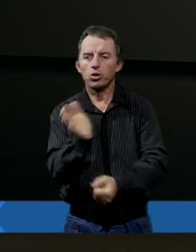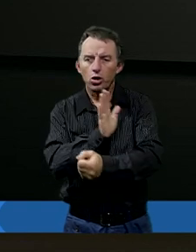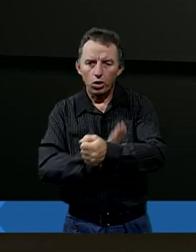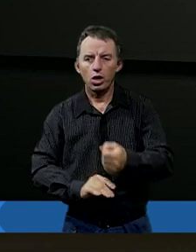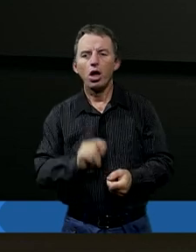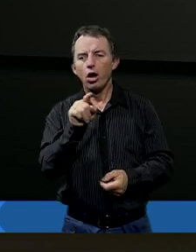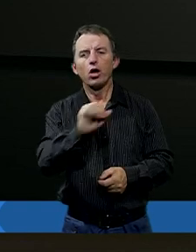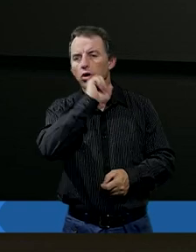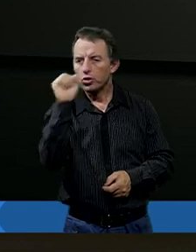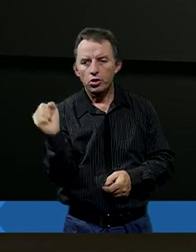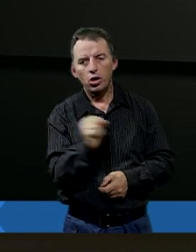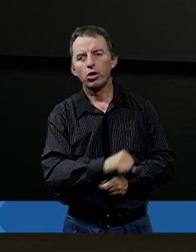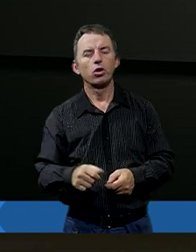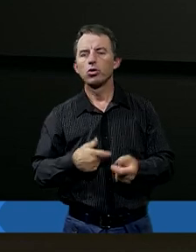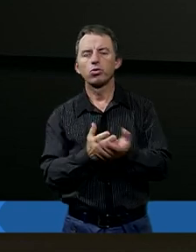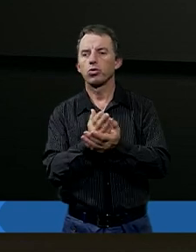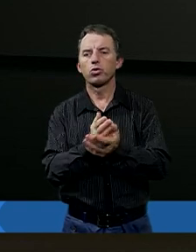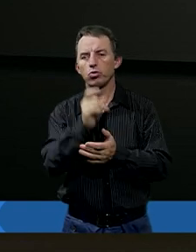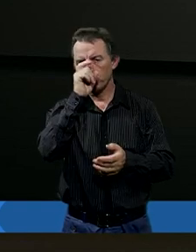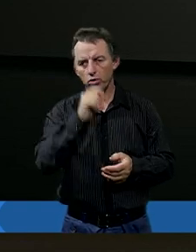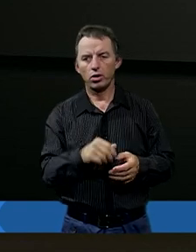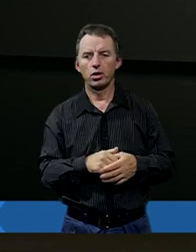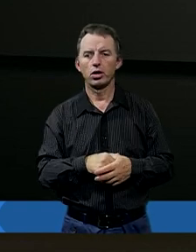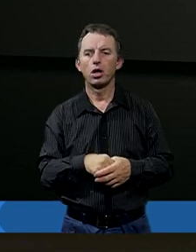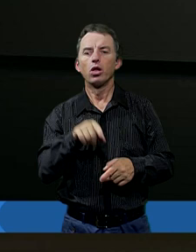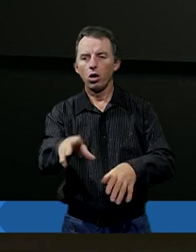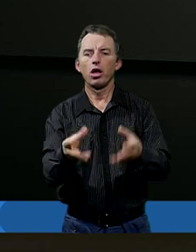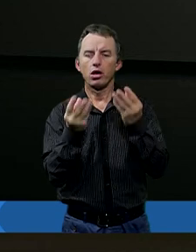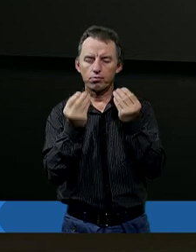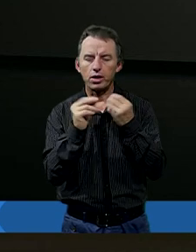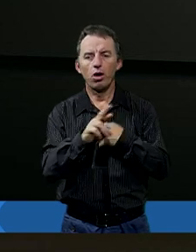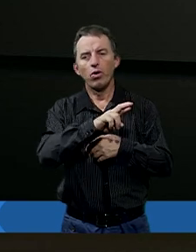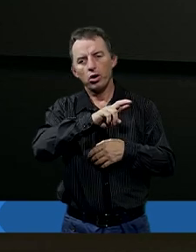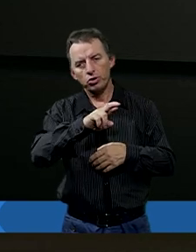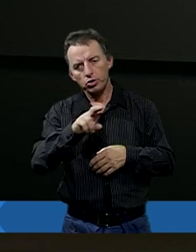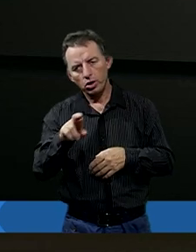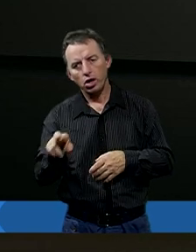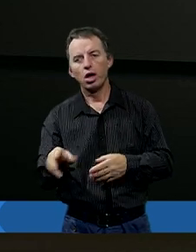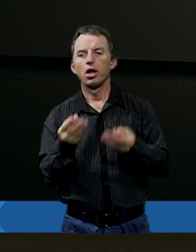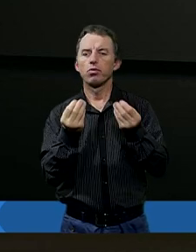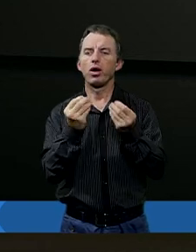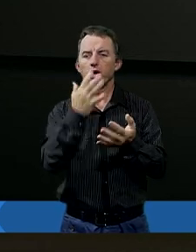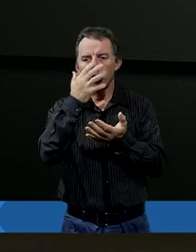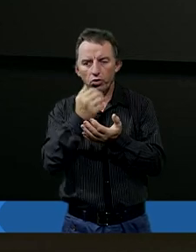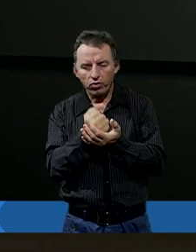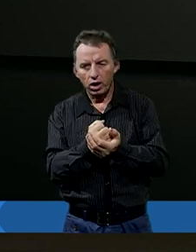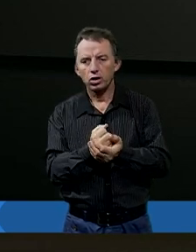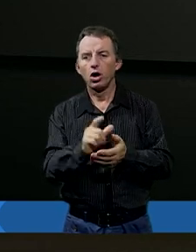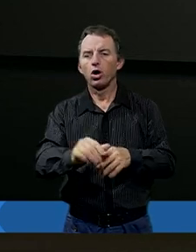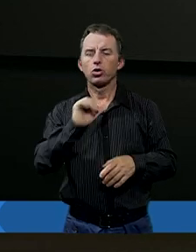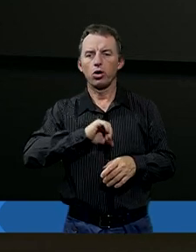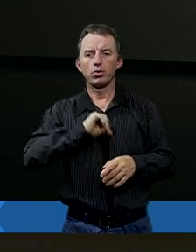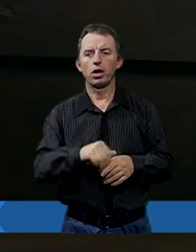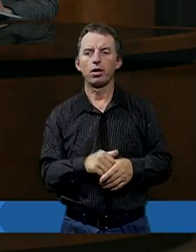ale on nigdy nie złożyczył Bogu. I to jest wspaniała rzecz i to też wspaniale świadczy o Hiobie.